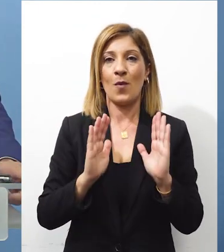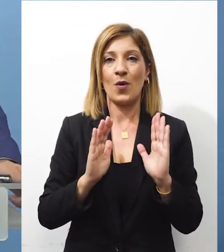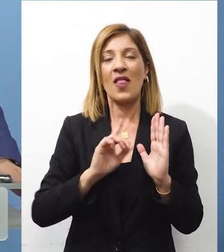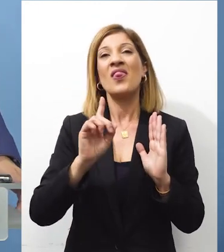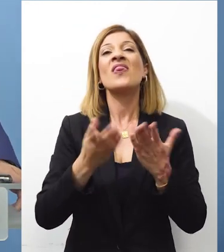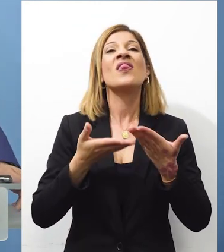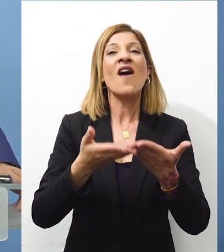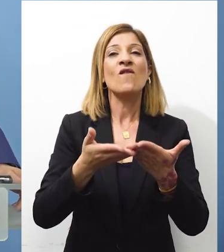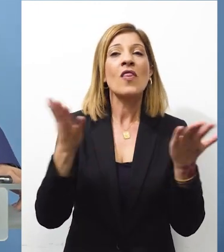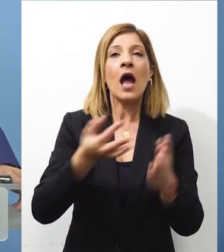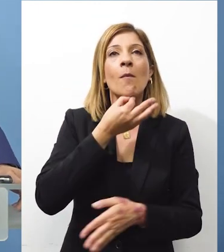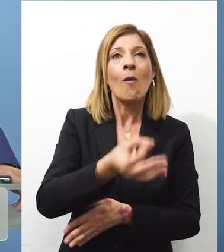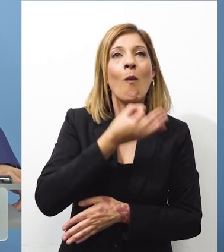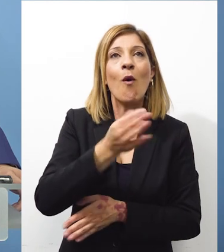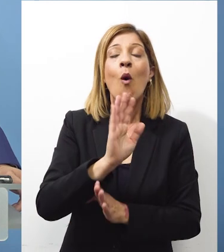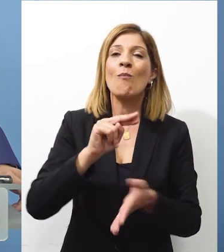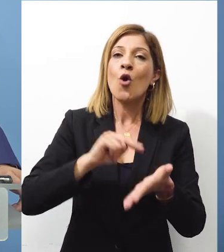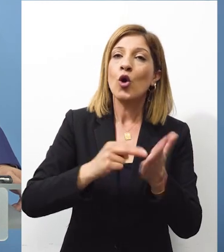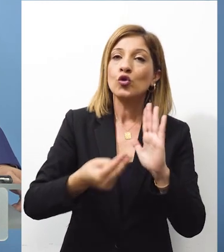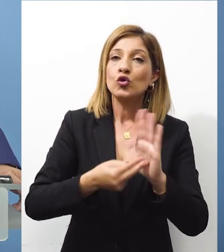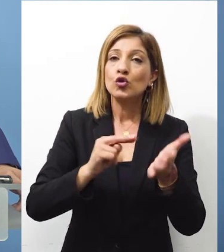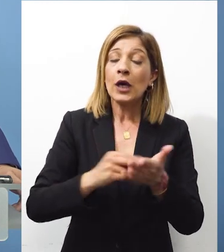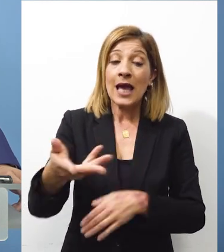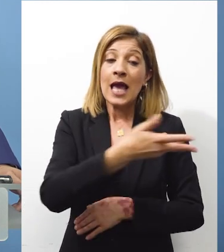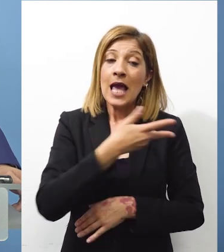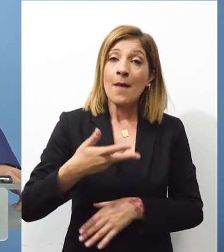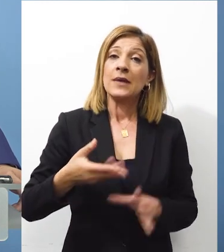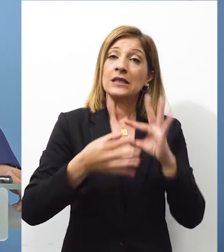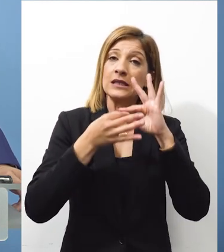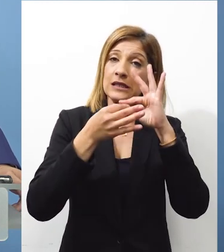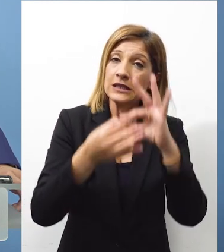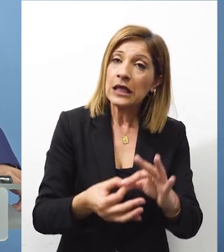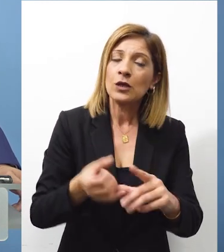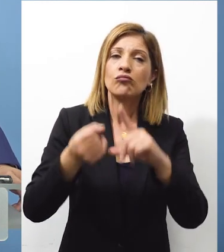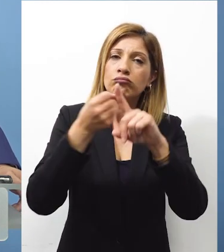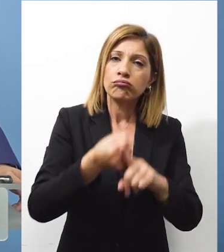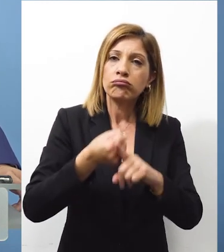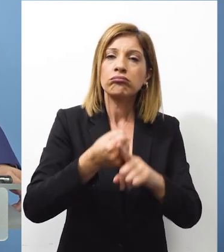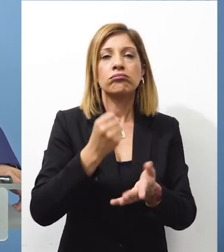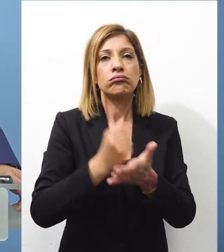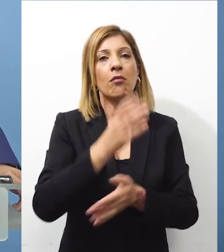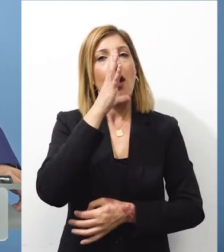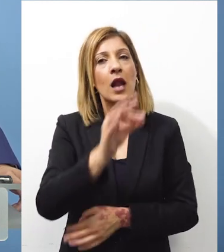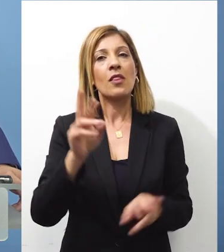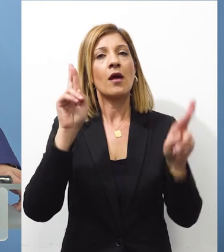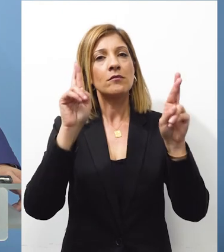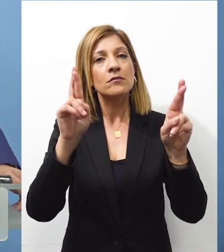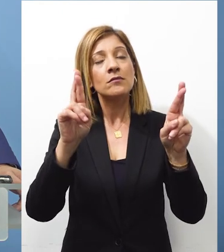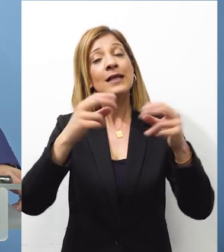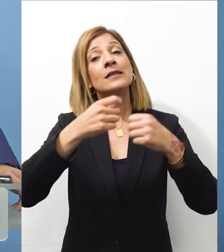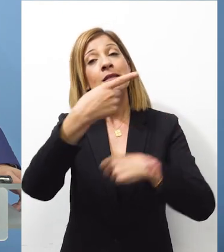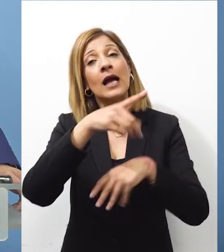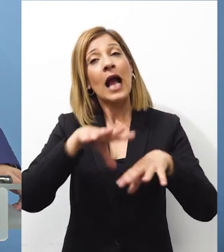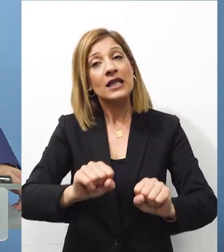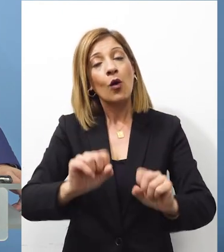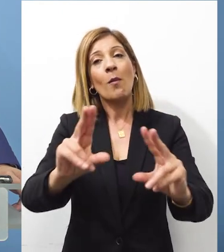εξέλιξη και πρόοδος του Κυπριακού εμείς επαναλαμβάνω θα συνεχίσουμε θα δείχνουμε την ίδια επικοδομητική στάση και πραγματικά επελπιστούμε και η άλλη πλευρά να